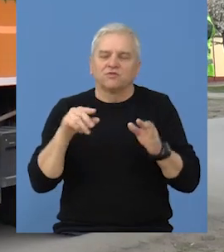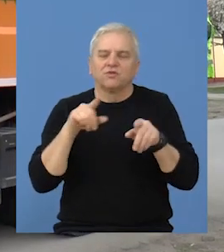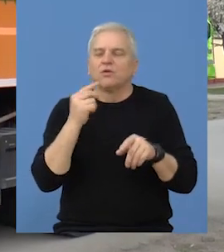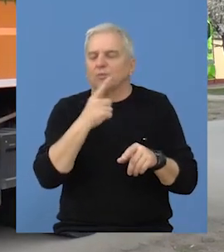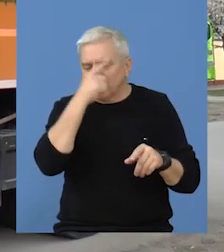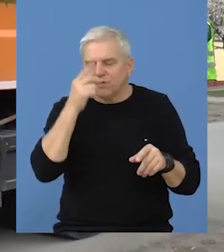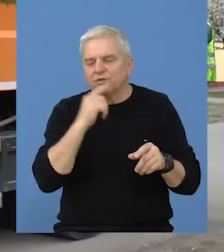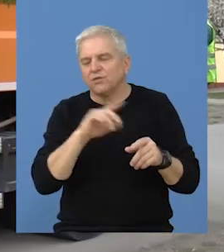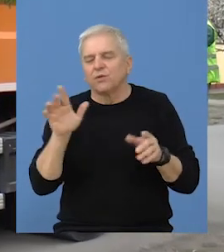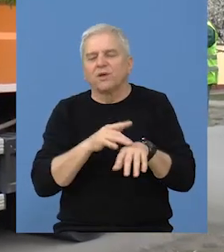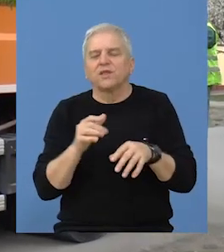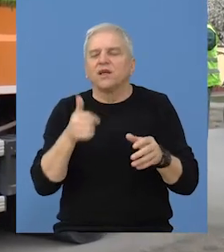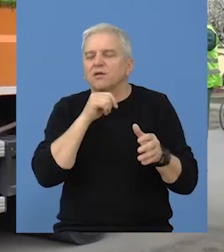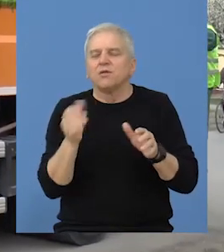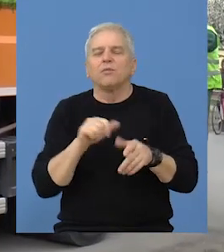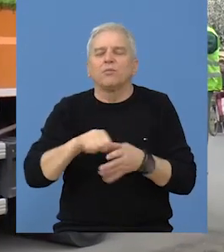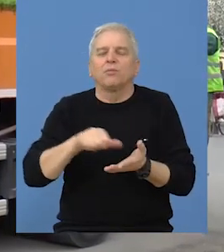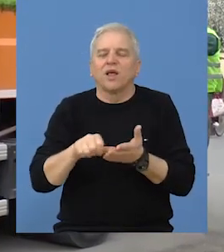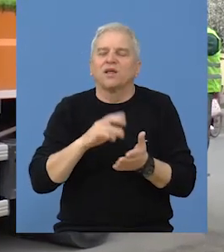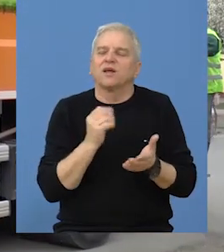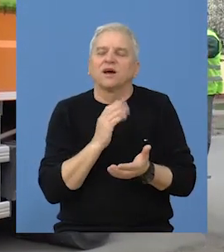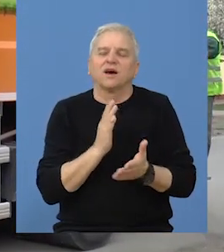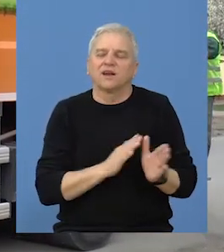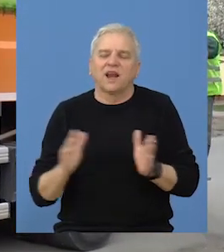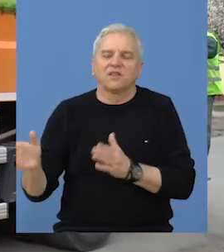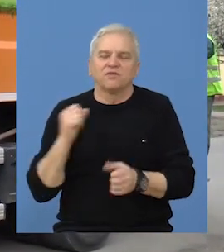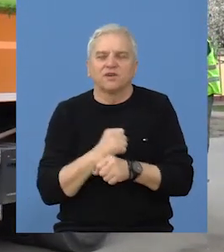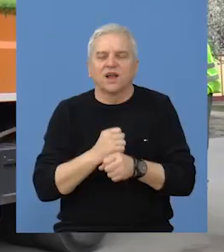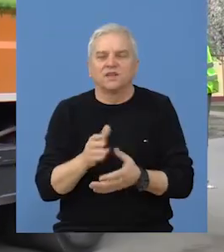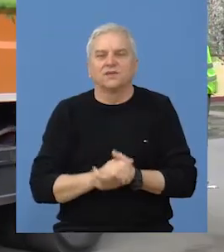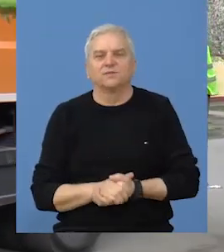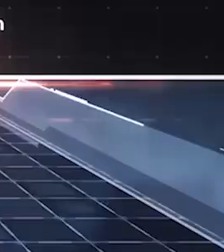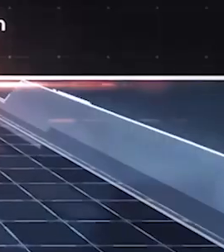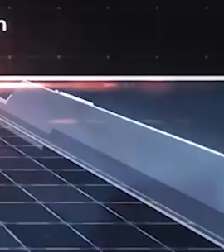rasporedu. Također, blagajna potisja na pijaci će redovno raditi.